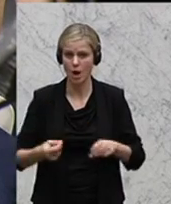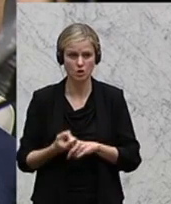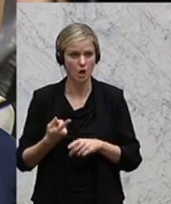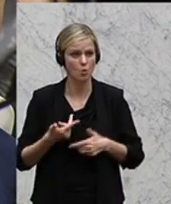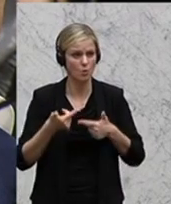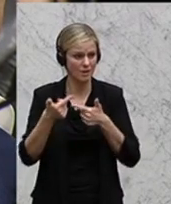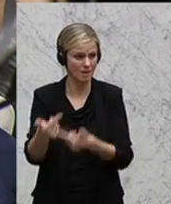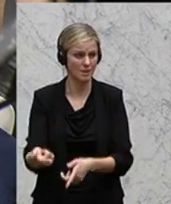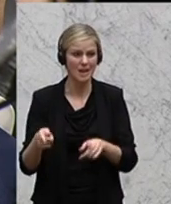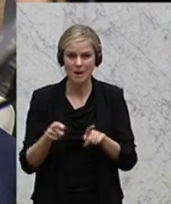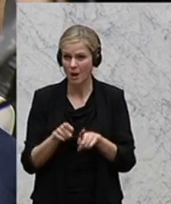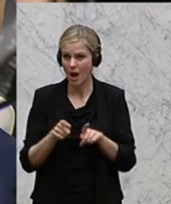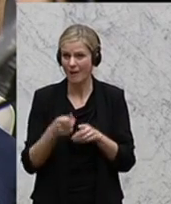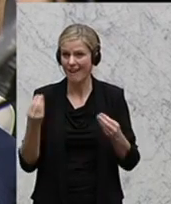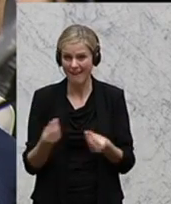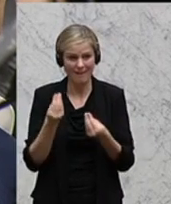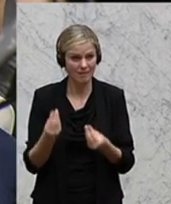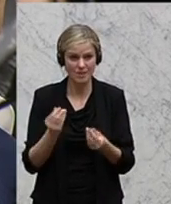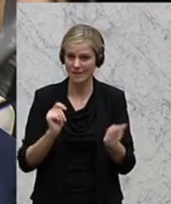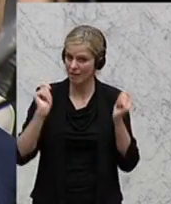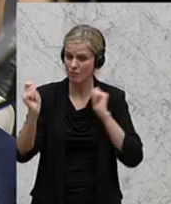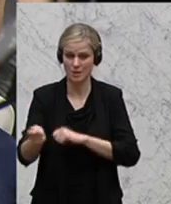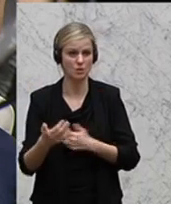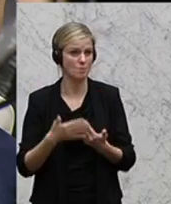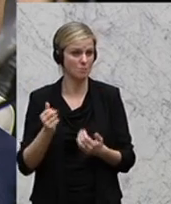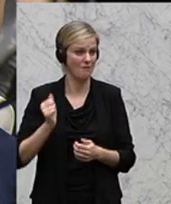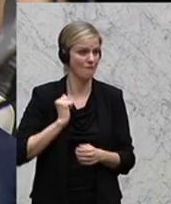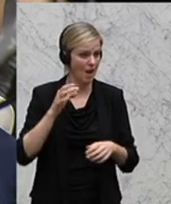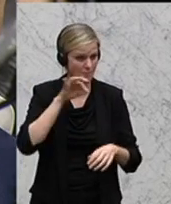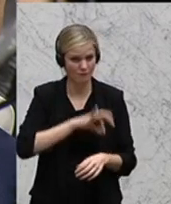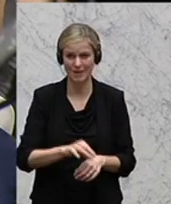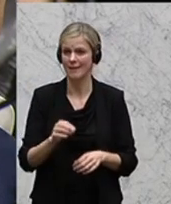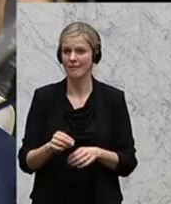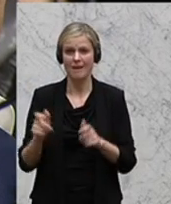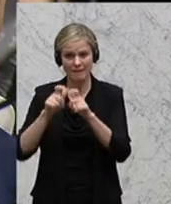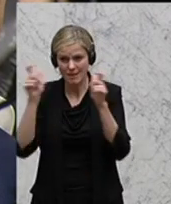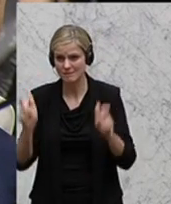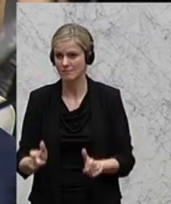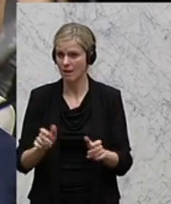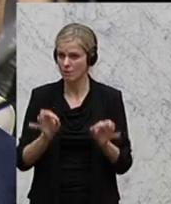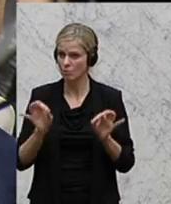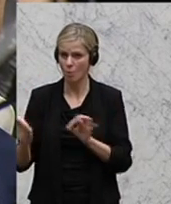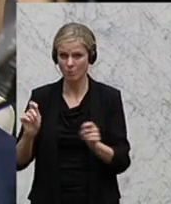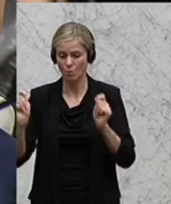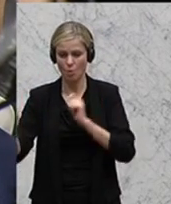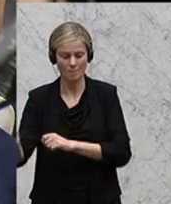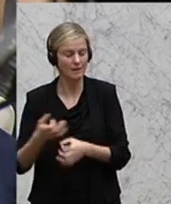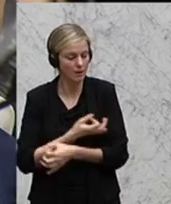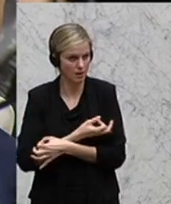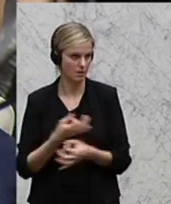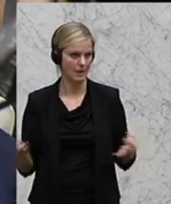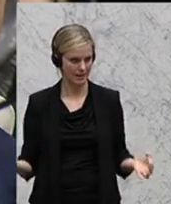er hat nicht die Wehrpflicht reformiert. Er hat nicht die Kasernen in Ordnung gebracht. Und er hat nichts dazu